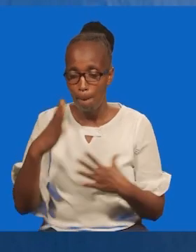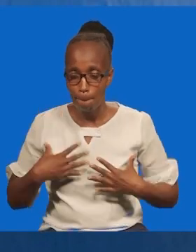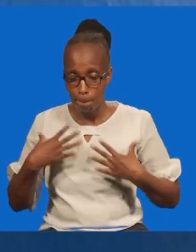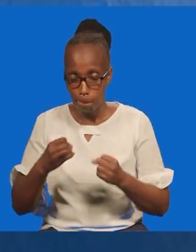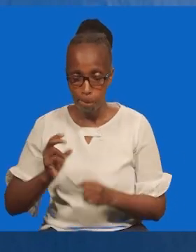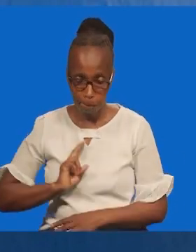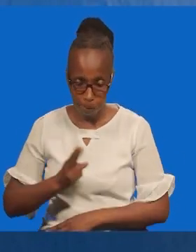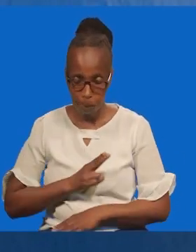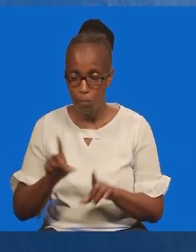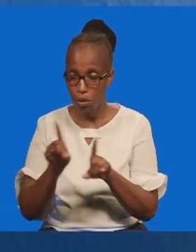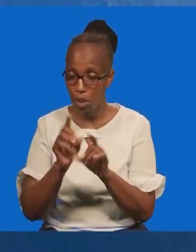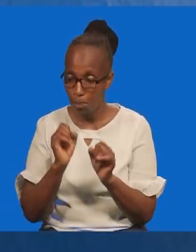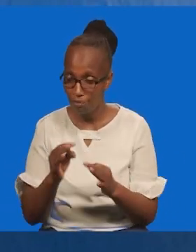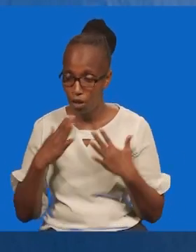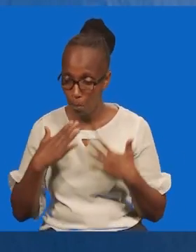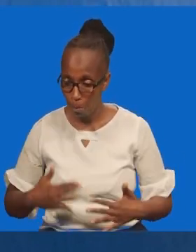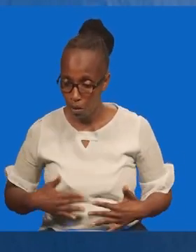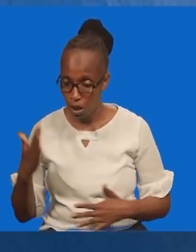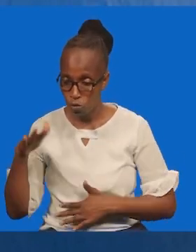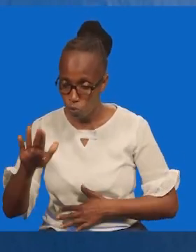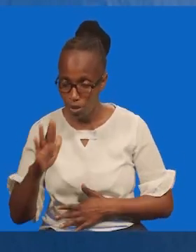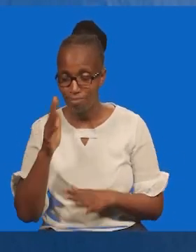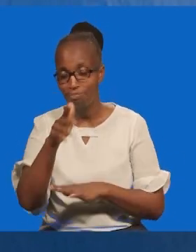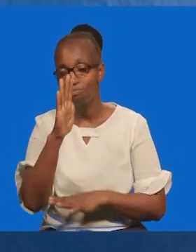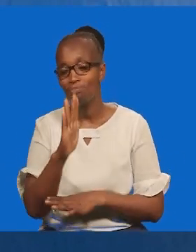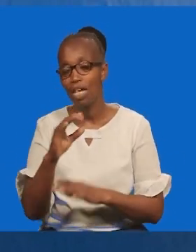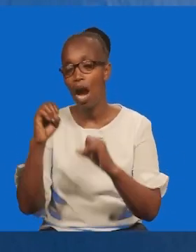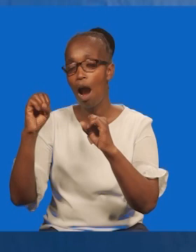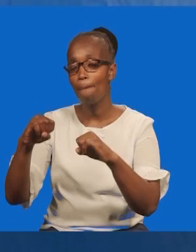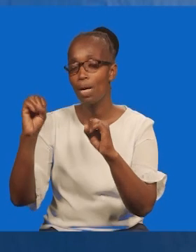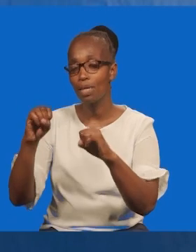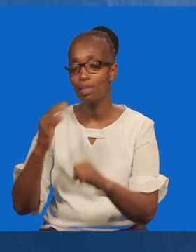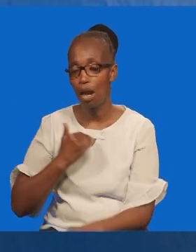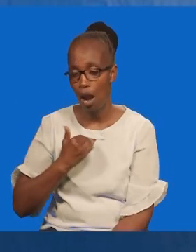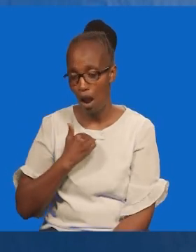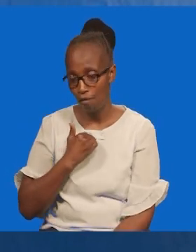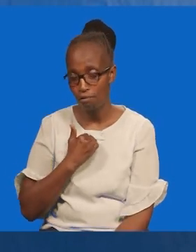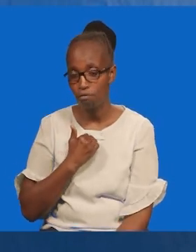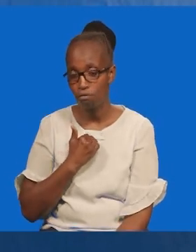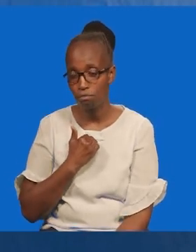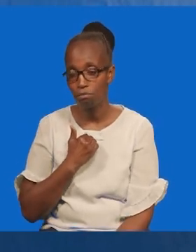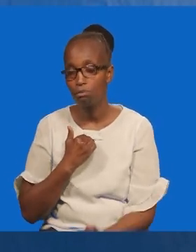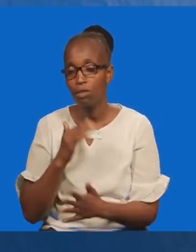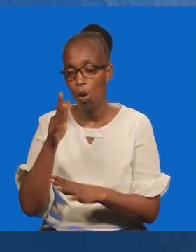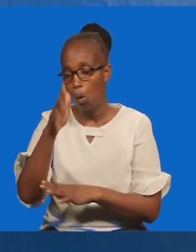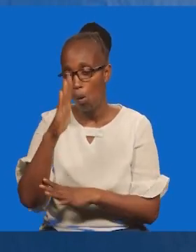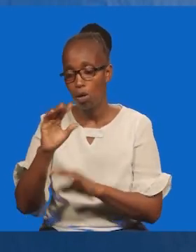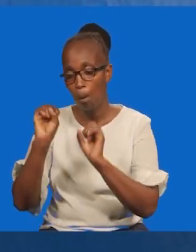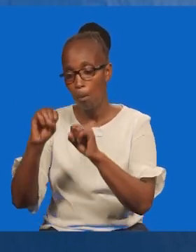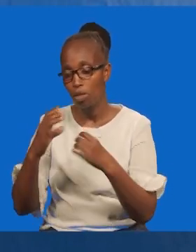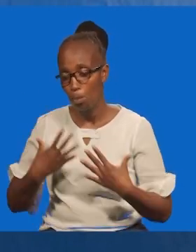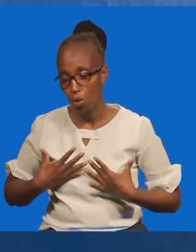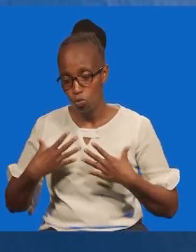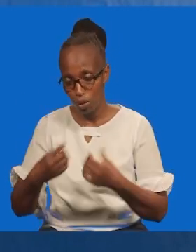ataweza na kutuponya. Hata kama ni mwili wako. Mwenyezi mungu. Hako na uwezo. Wakila. Haina.